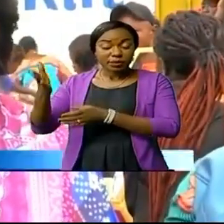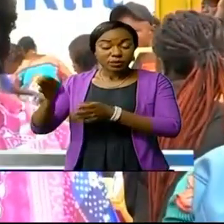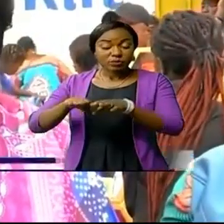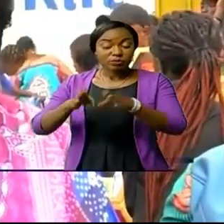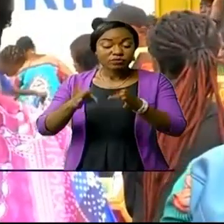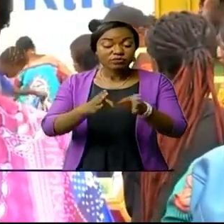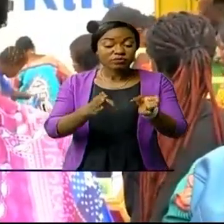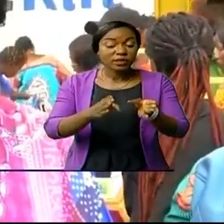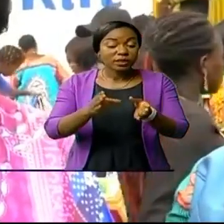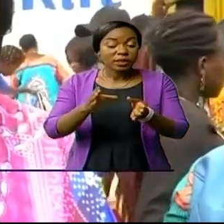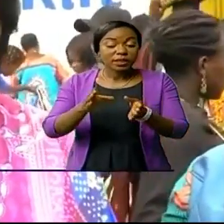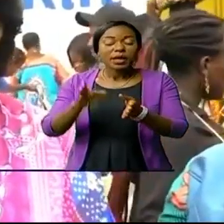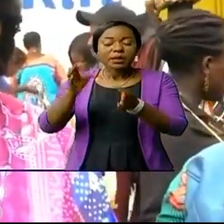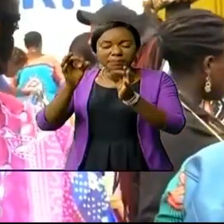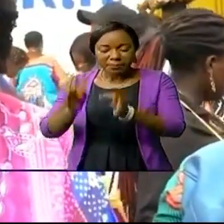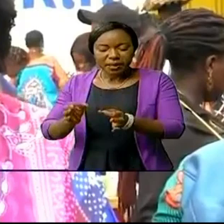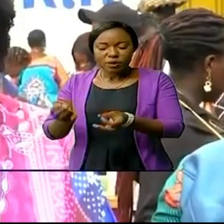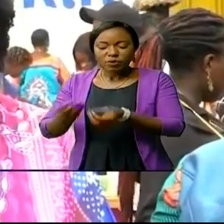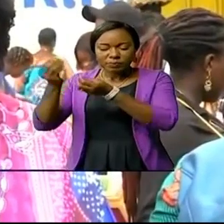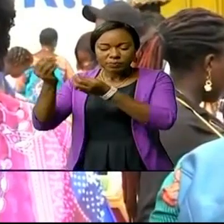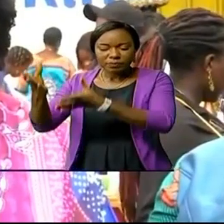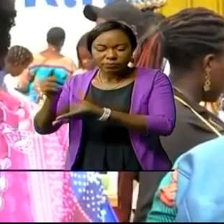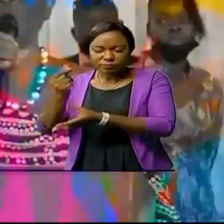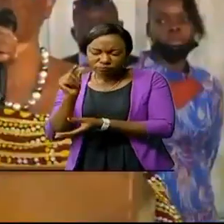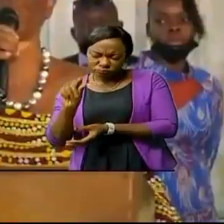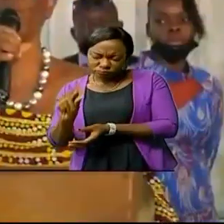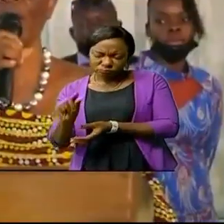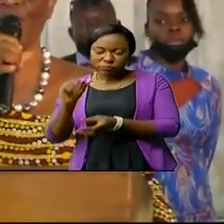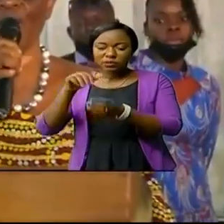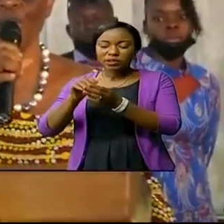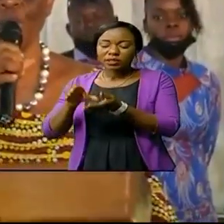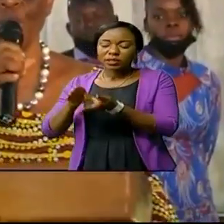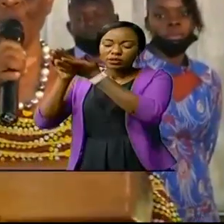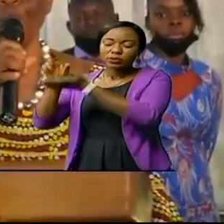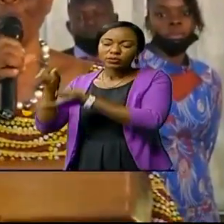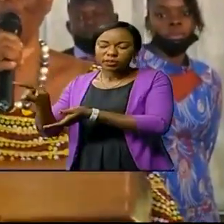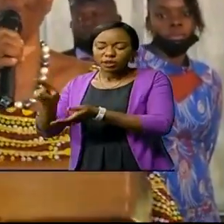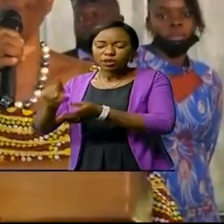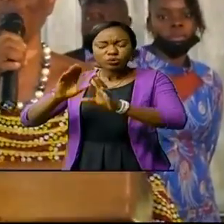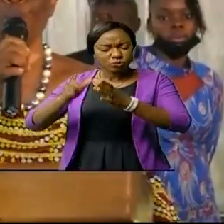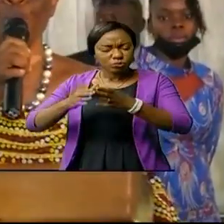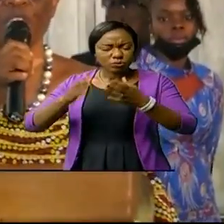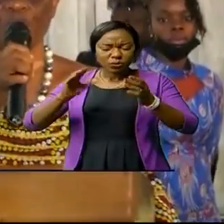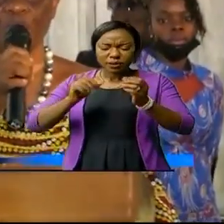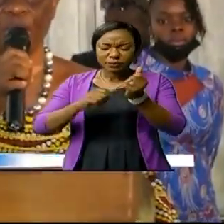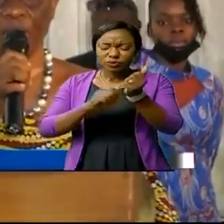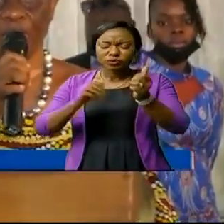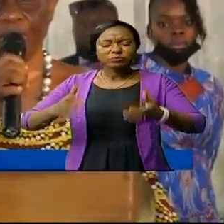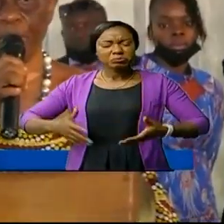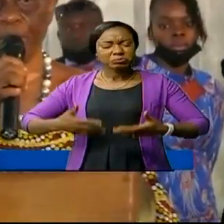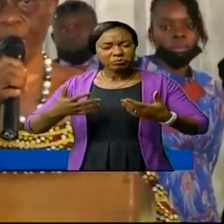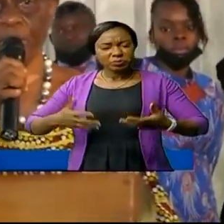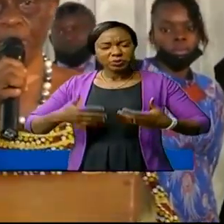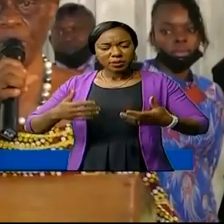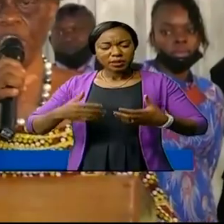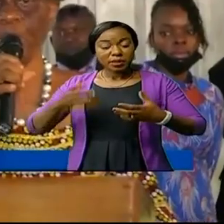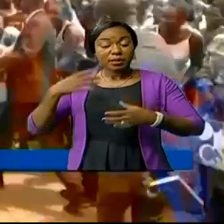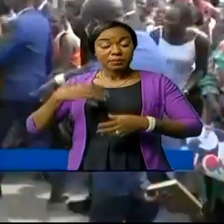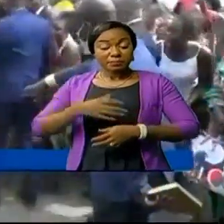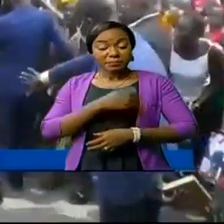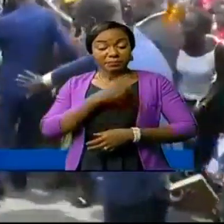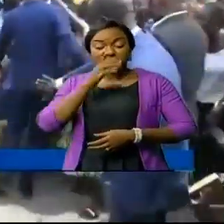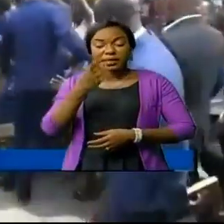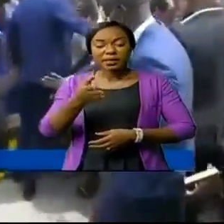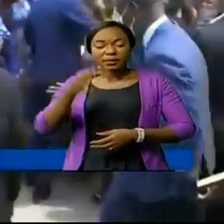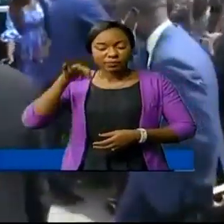les comptes et aussi à mettre quelque chose dans ses comptes. Initiative saluée par Agnès Ngalula-Moukouna, représentante des